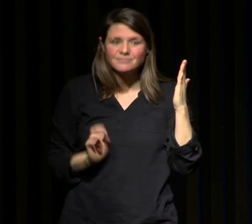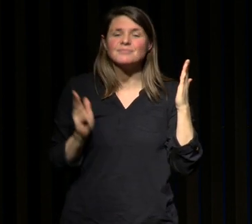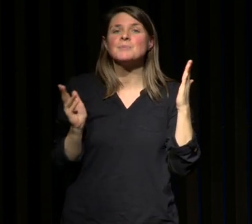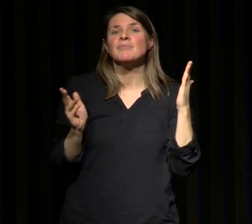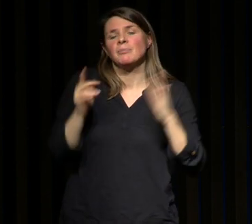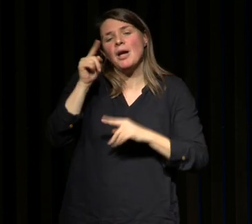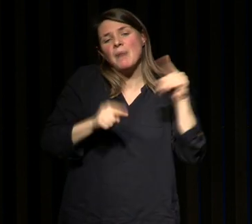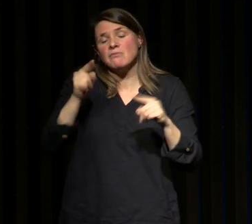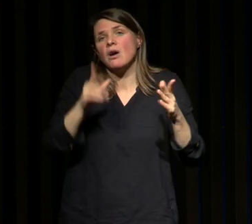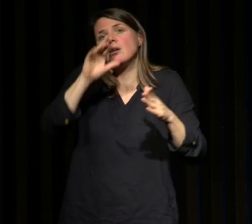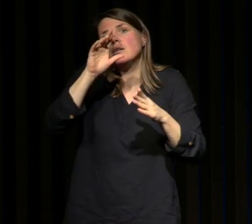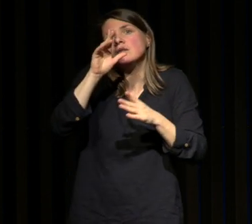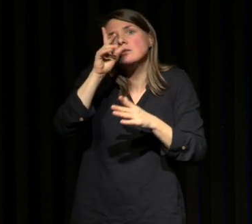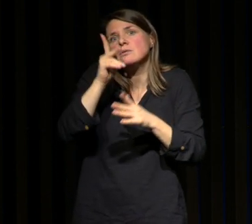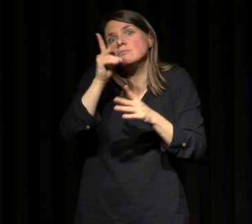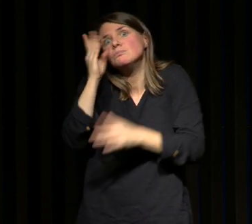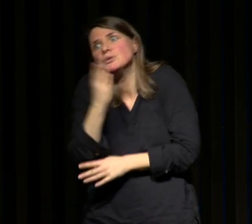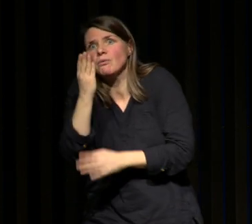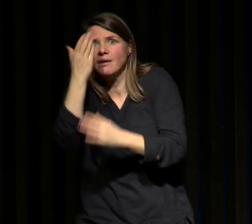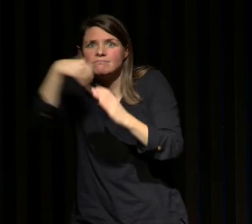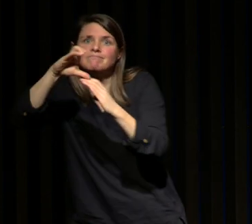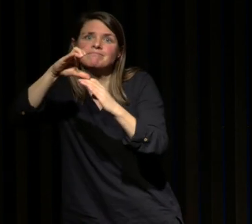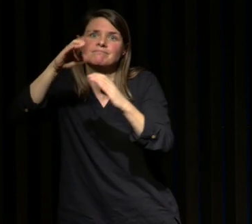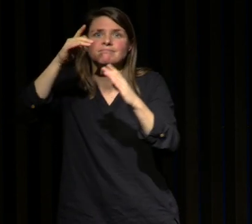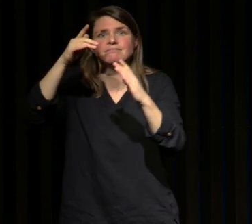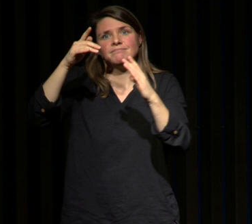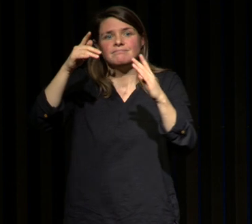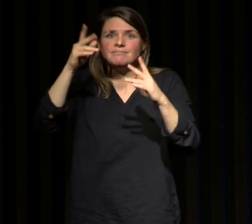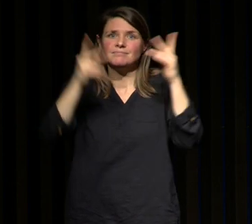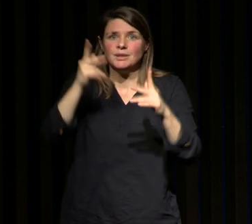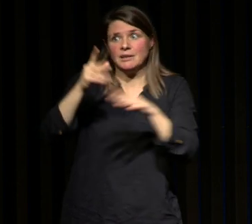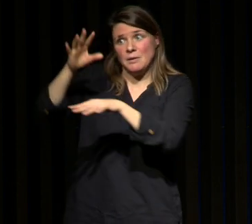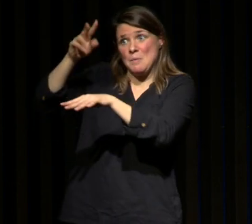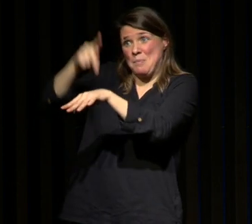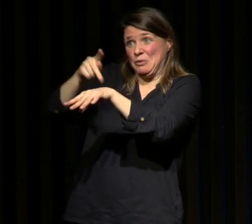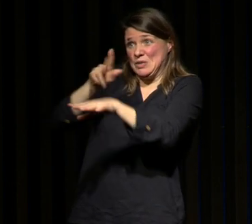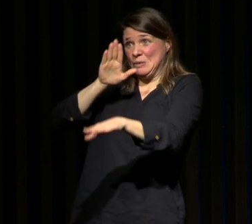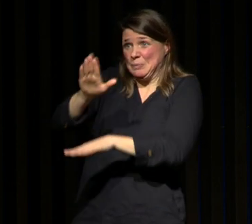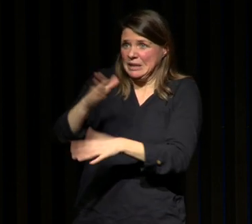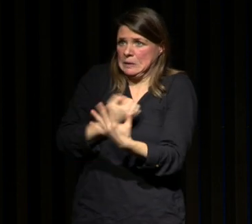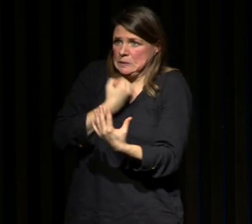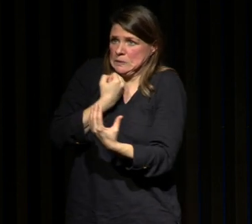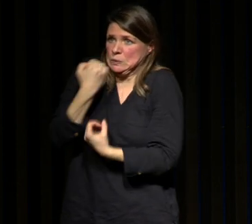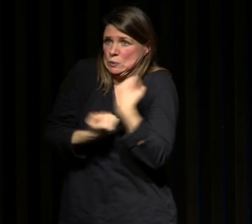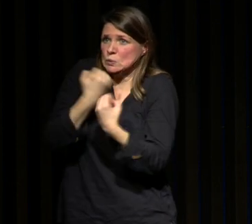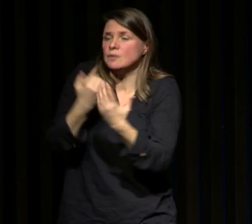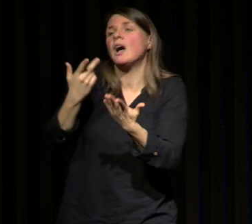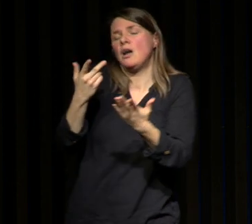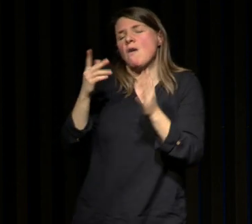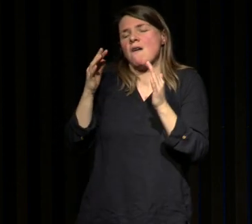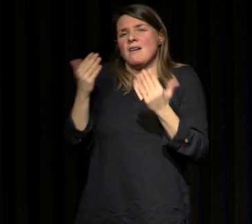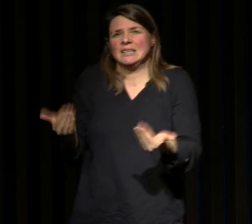on a besoin d'autre chose comme je le dis dans le livre et il y a peut-être des pathologies dont vous souffrez donc on a la chance d'avoir un service